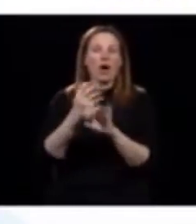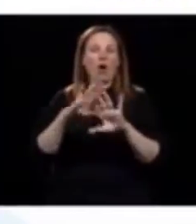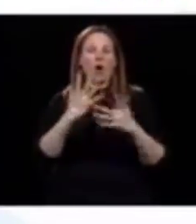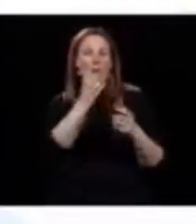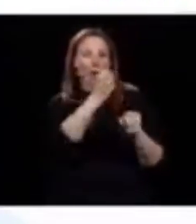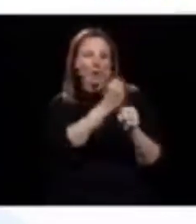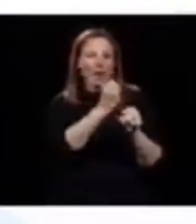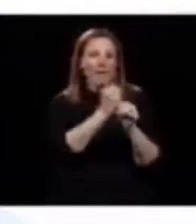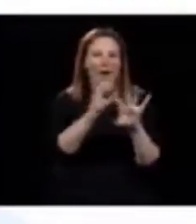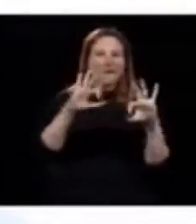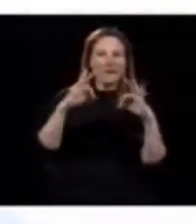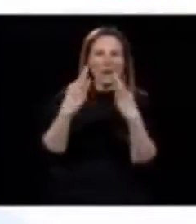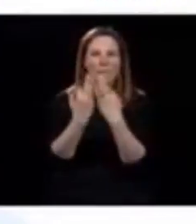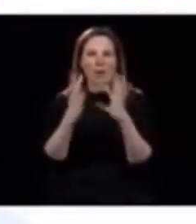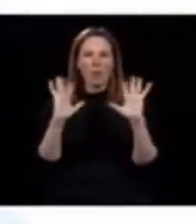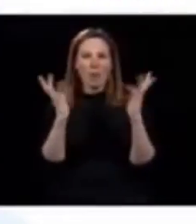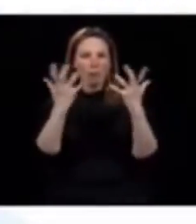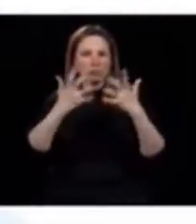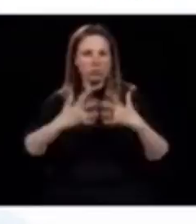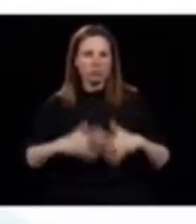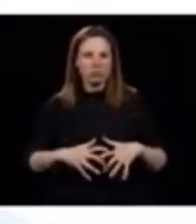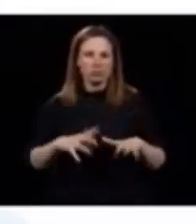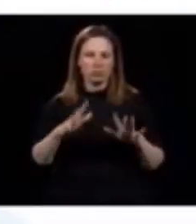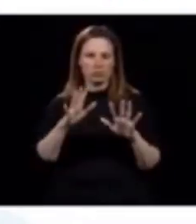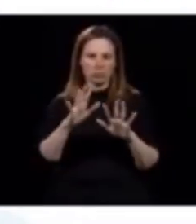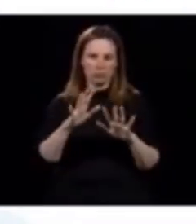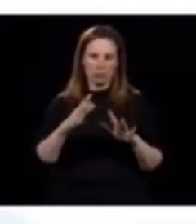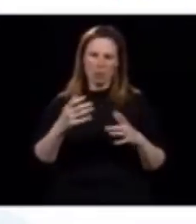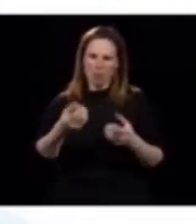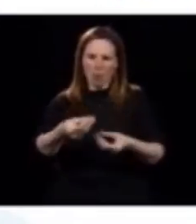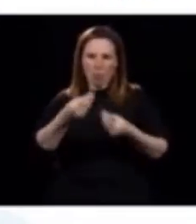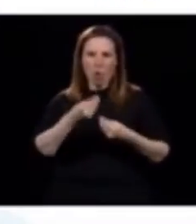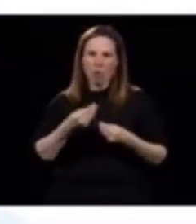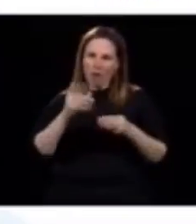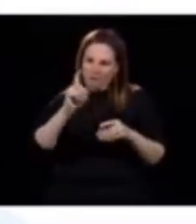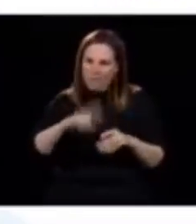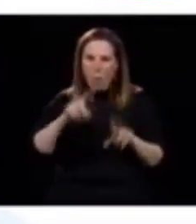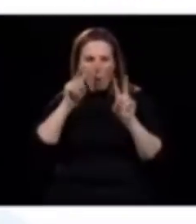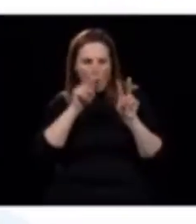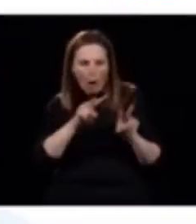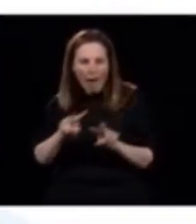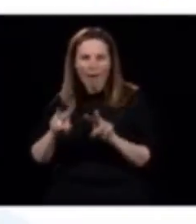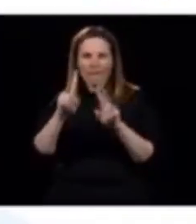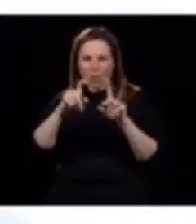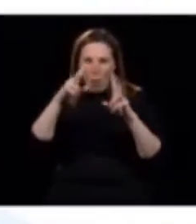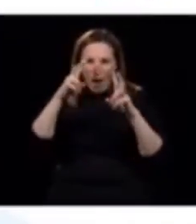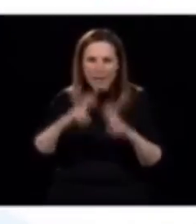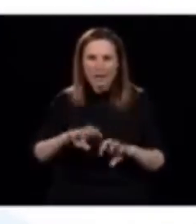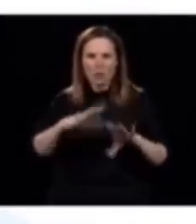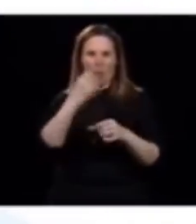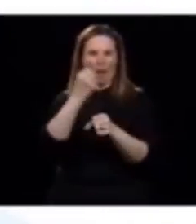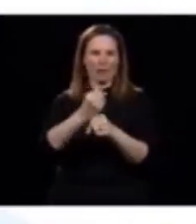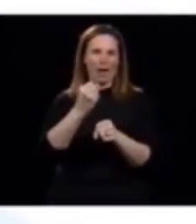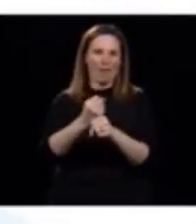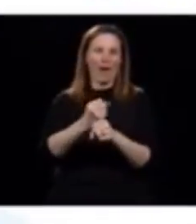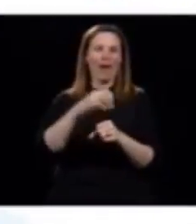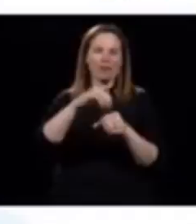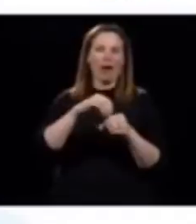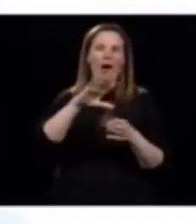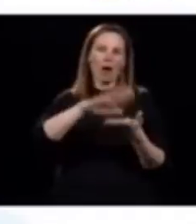etc., parce que ça fait partie de nos pensées, ça nous force à vraiment repenser comment on travaille dans les différents